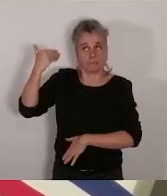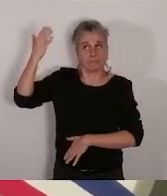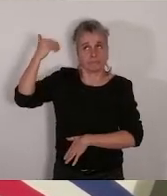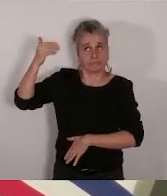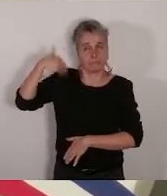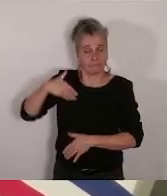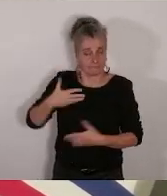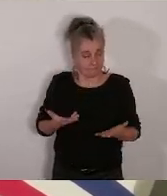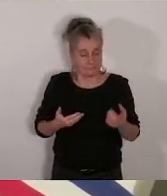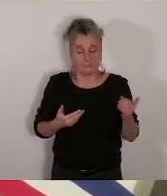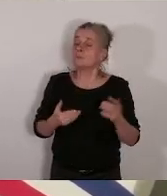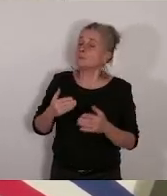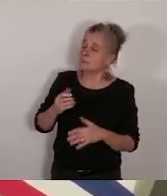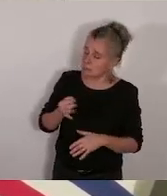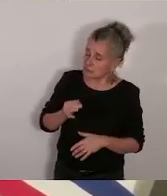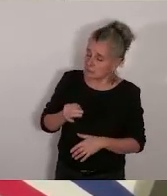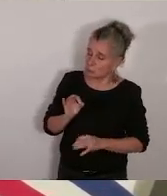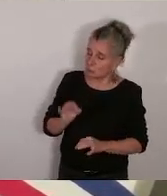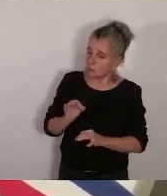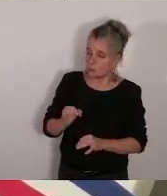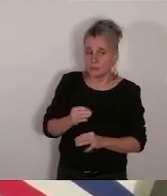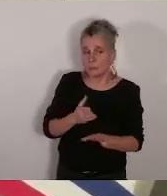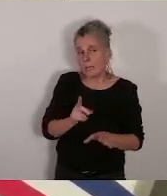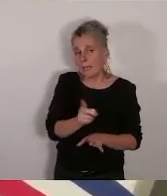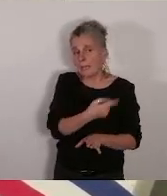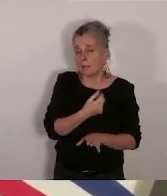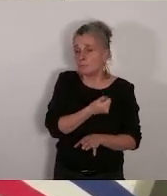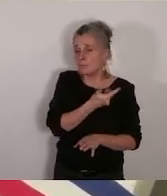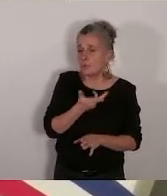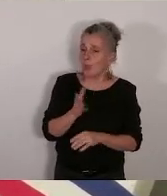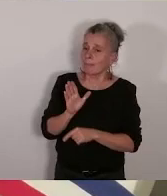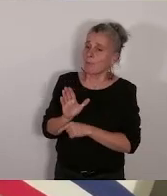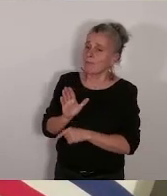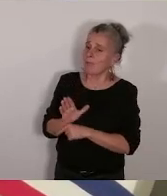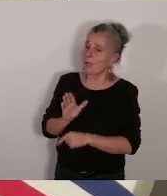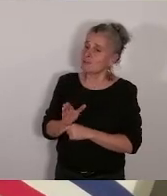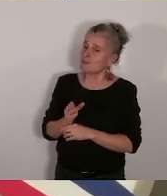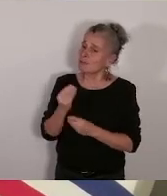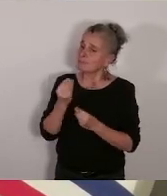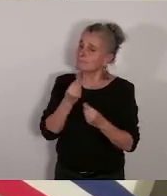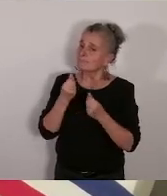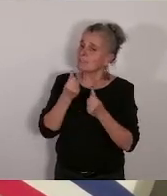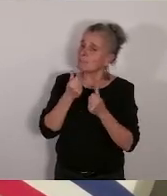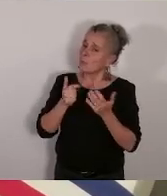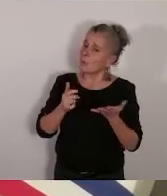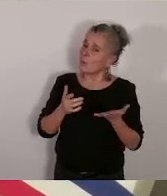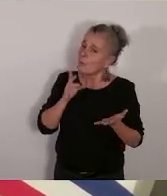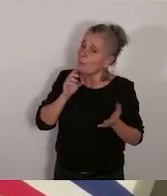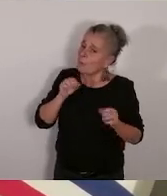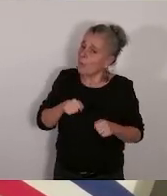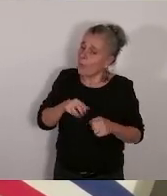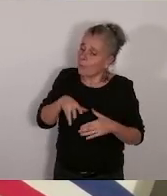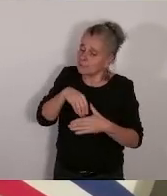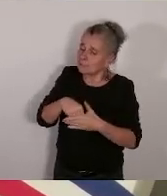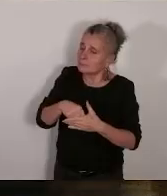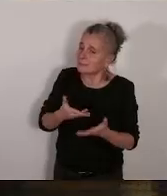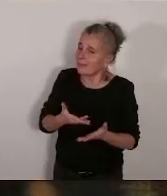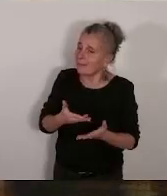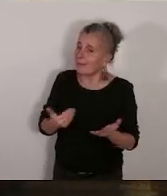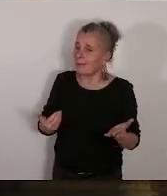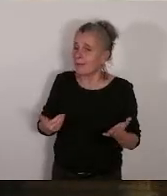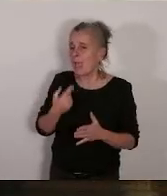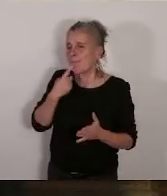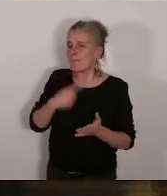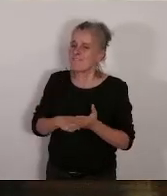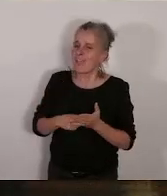je pense que certains témoignages qu'on aurait pu apporter auraient été savoureux voilà et peut-être que vous préférez du